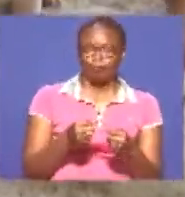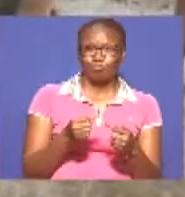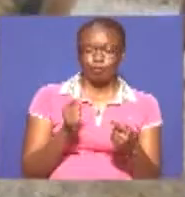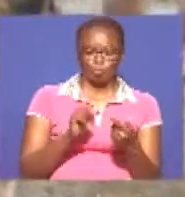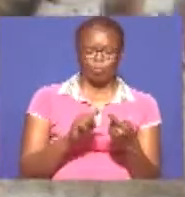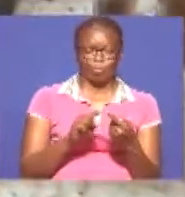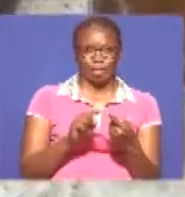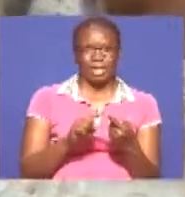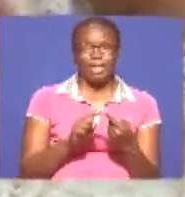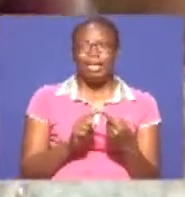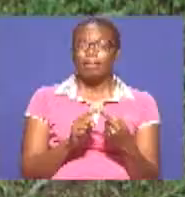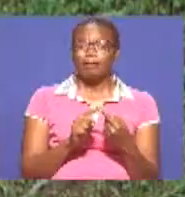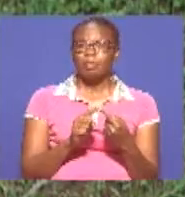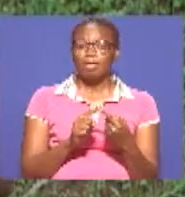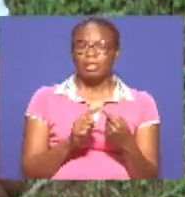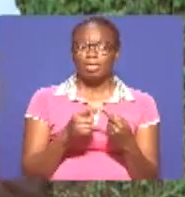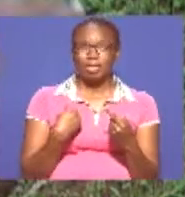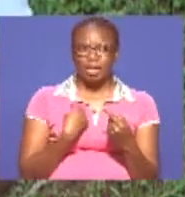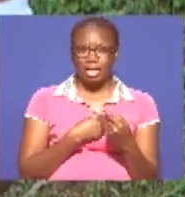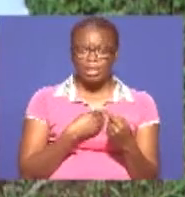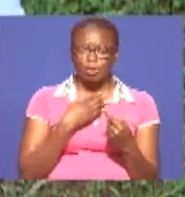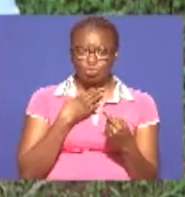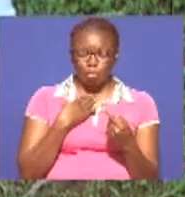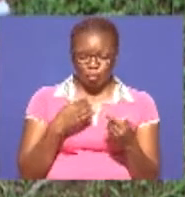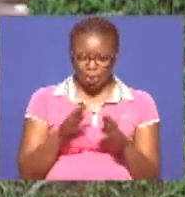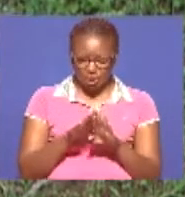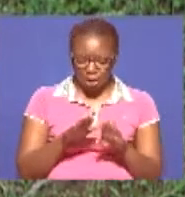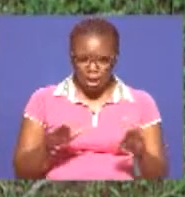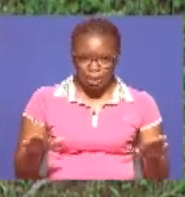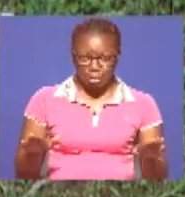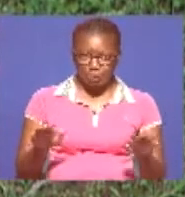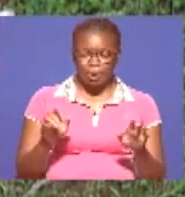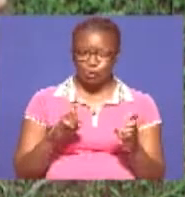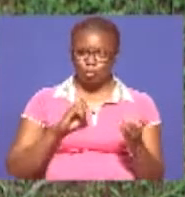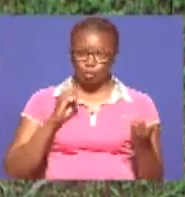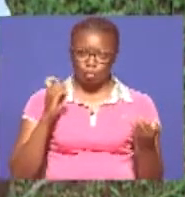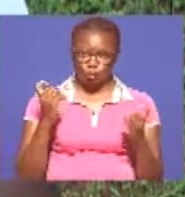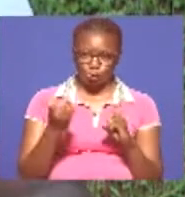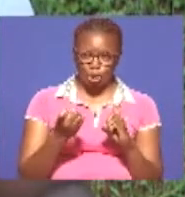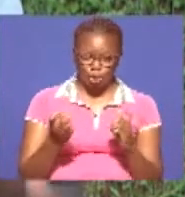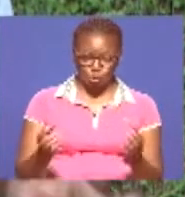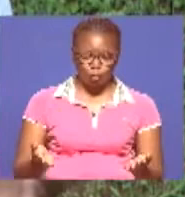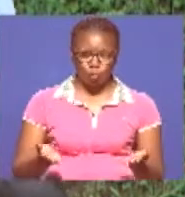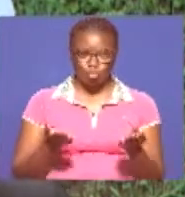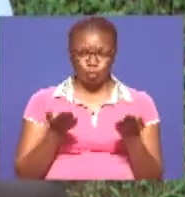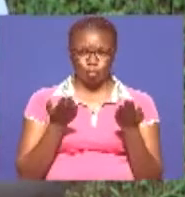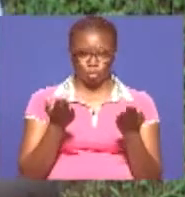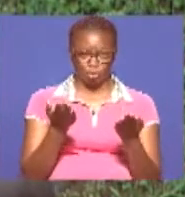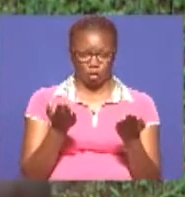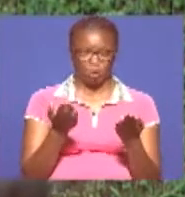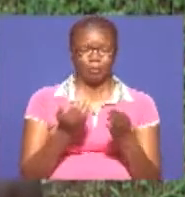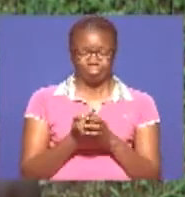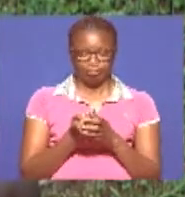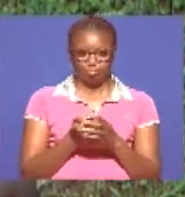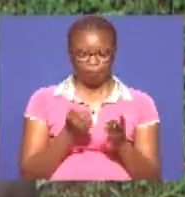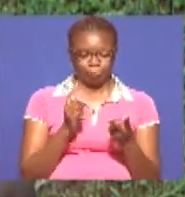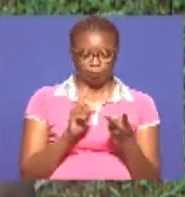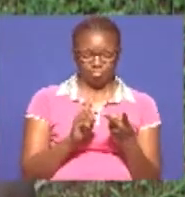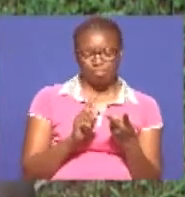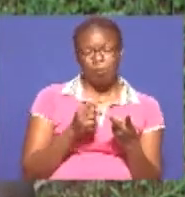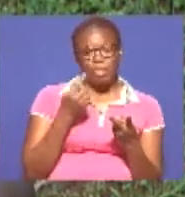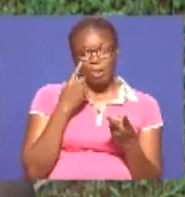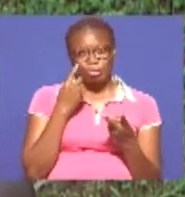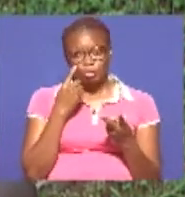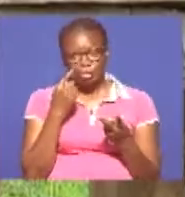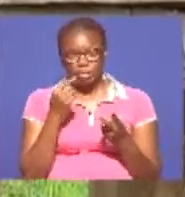Kwanza, tumezigatia kuendeleza shamba Kama ni zile mahitaji za ngurue